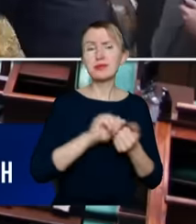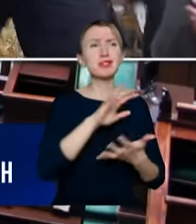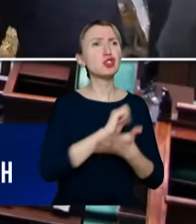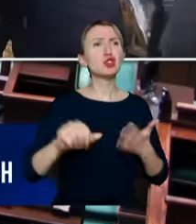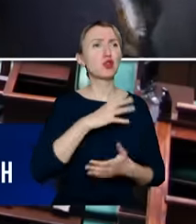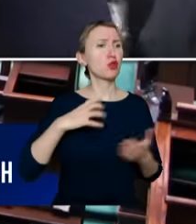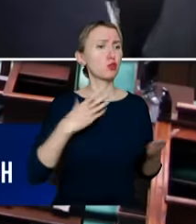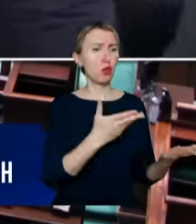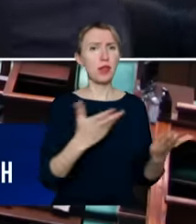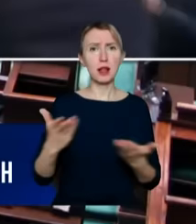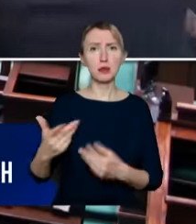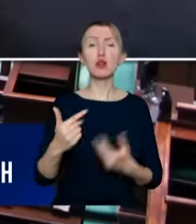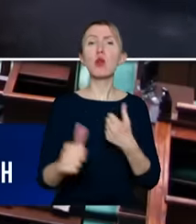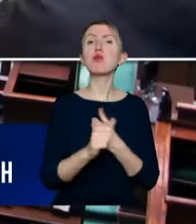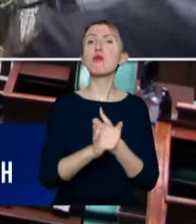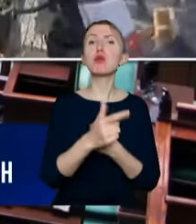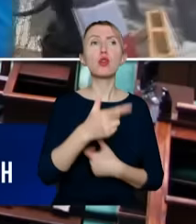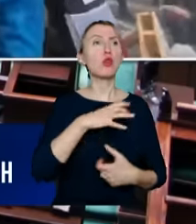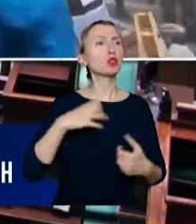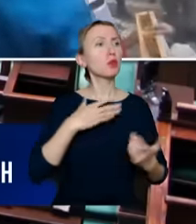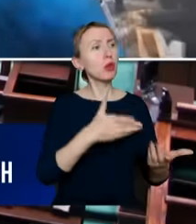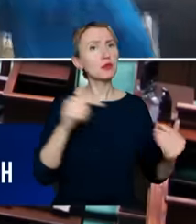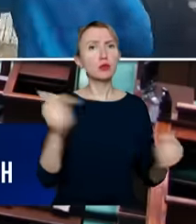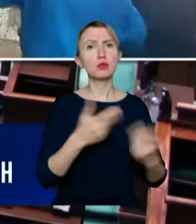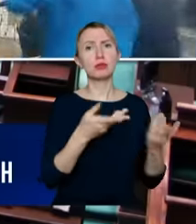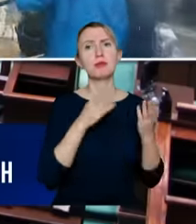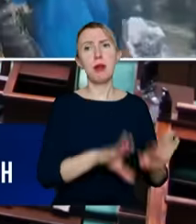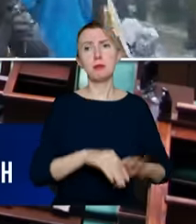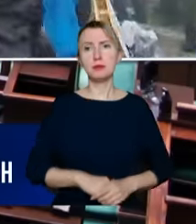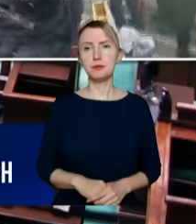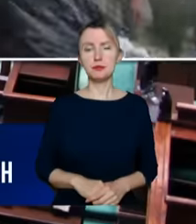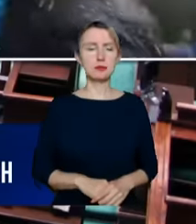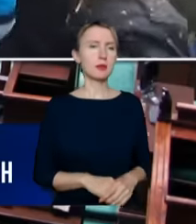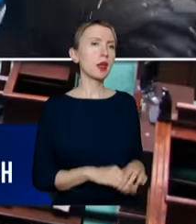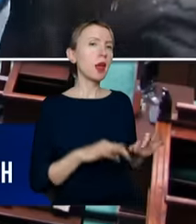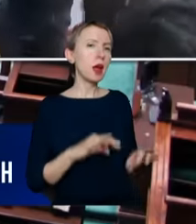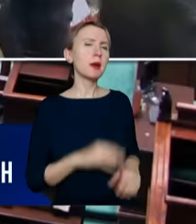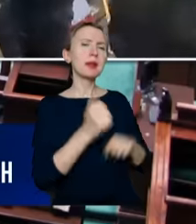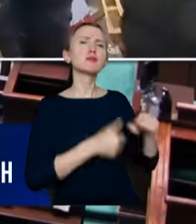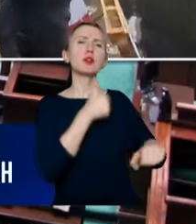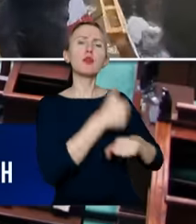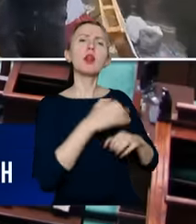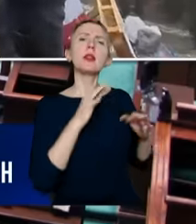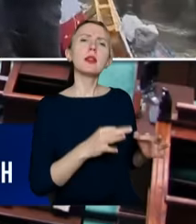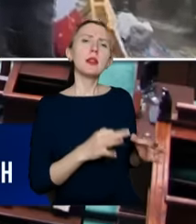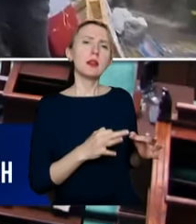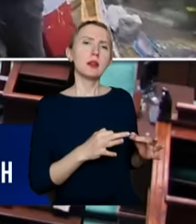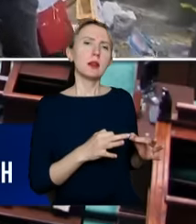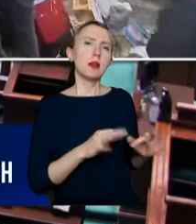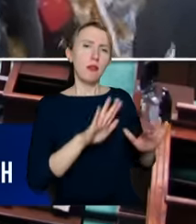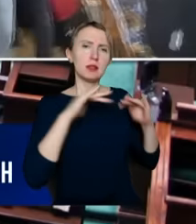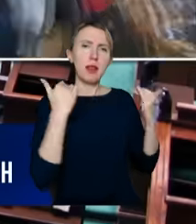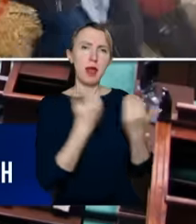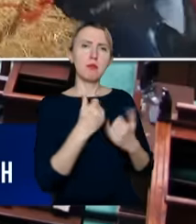które wprowadzają, że gospodarstwa muszą być zamykane. Panie Przewodniczący, dzisiaj w Sejmie